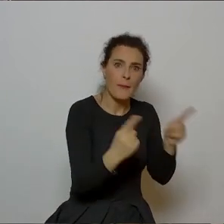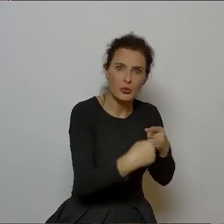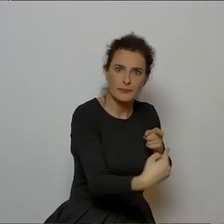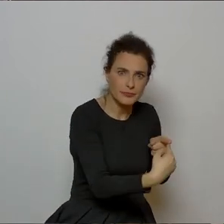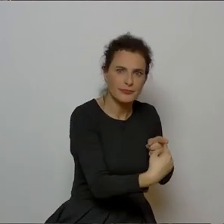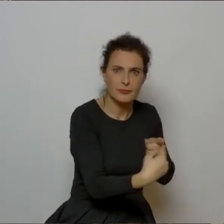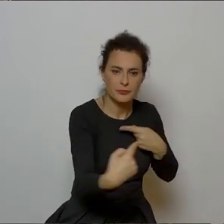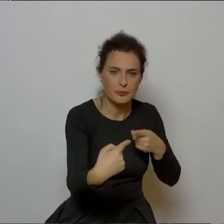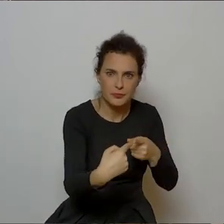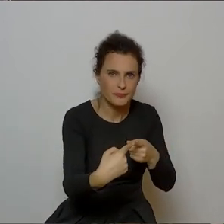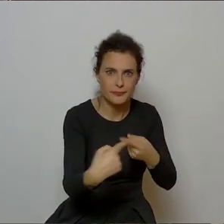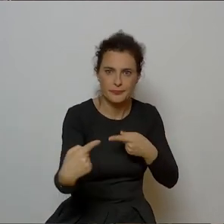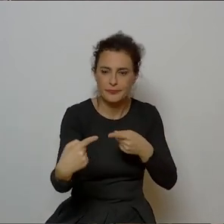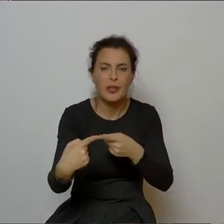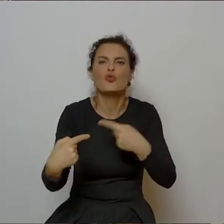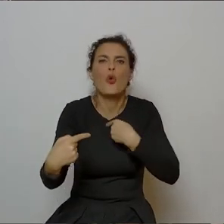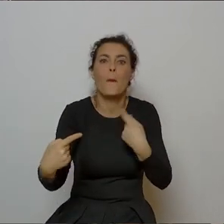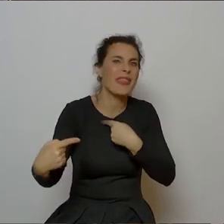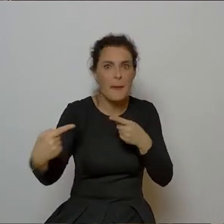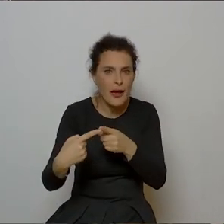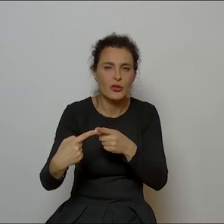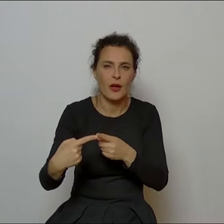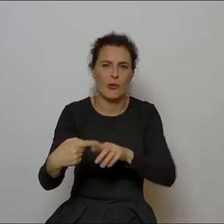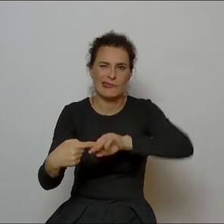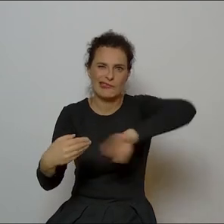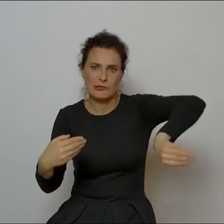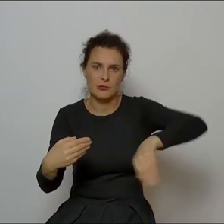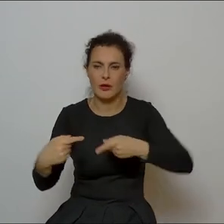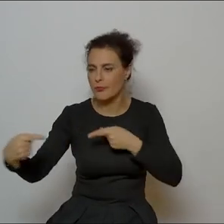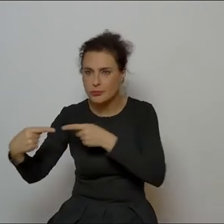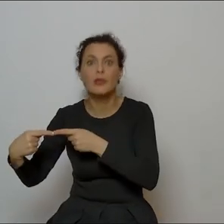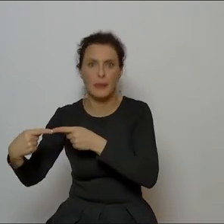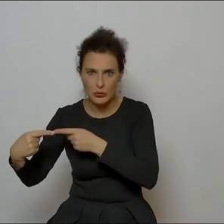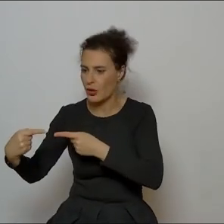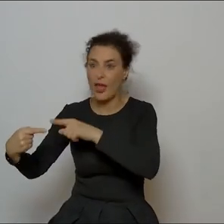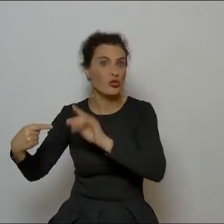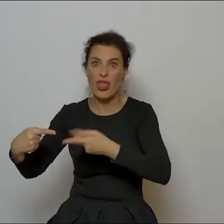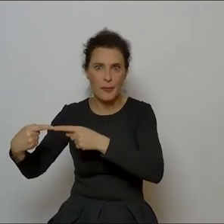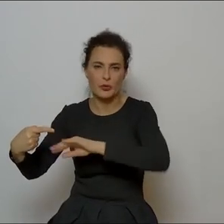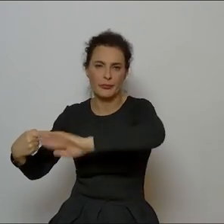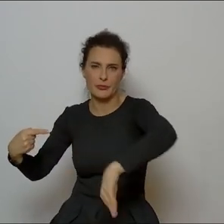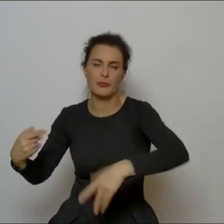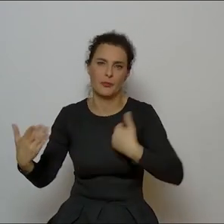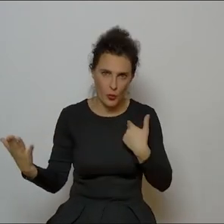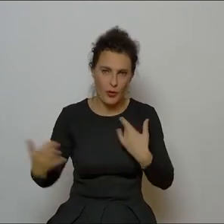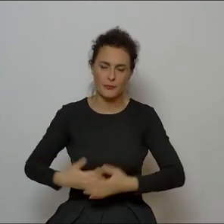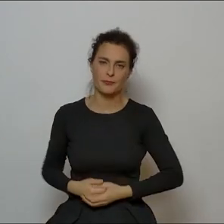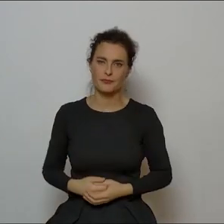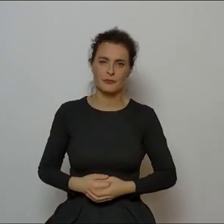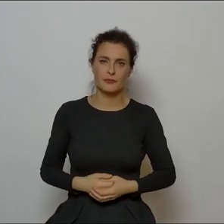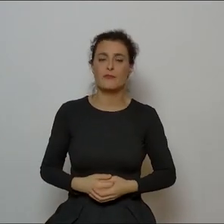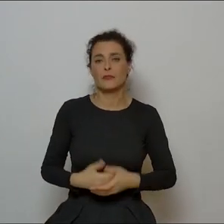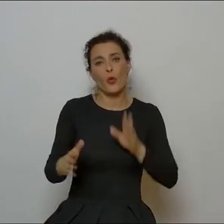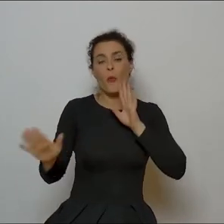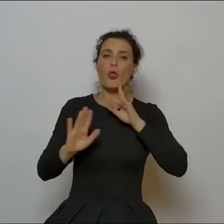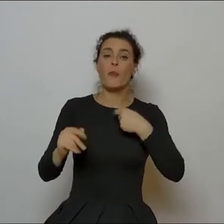a co nie pasowało, obcinano przez pominięcie lub wypominano. To także zbliża do